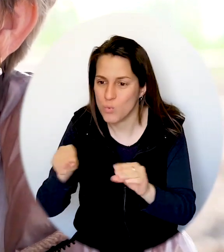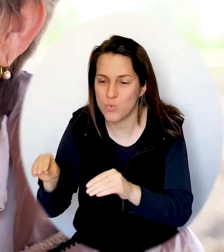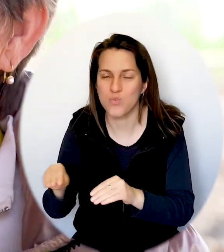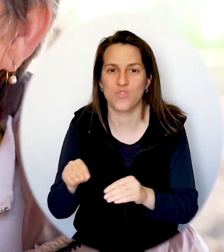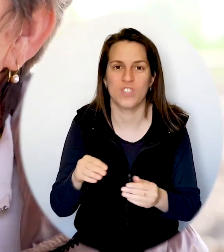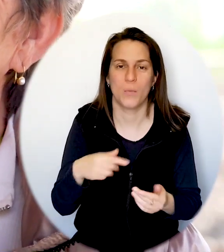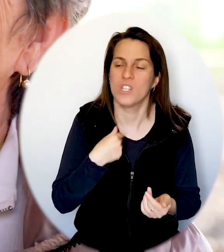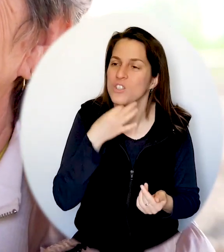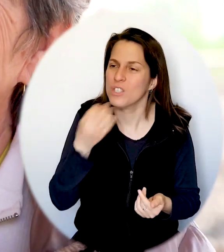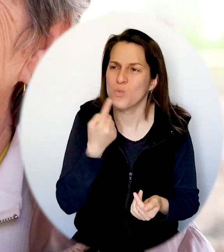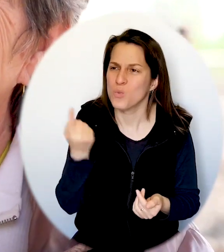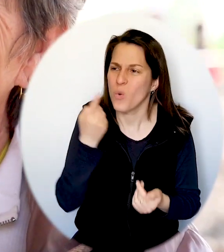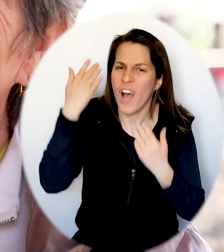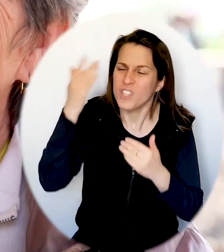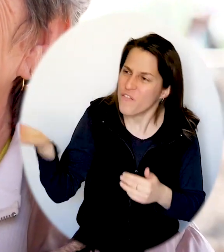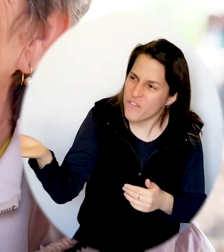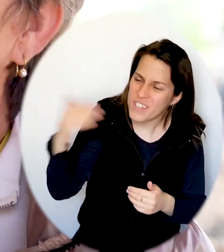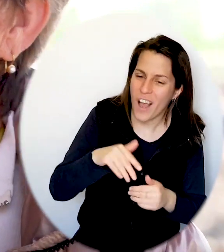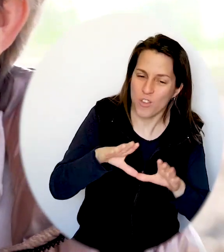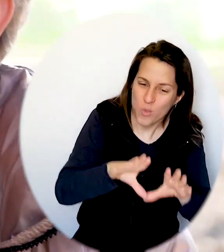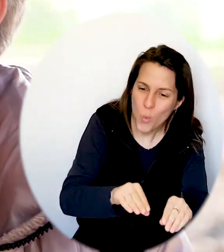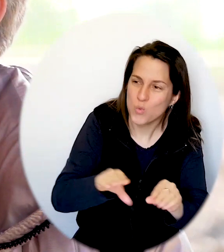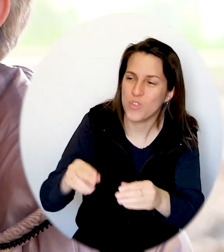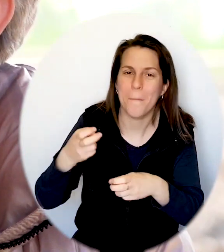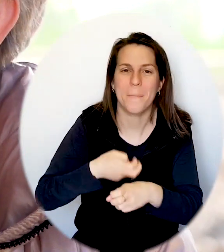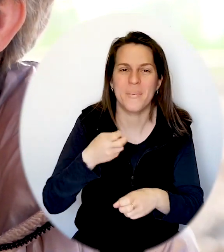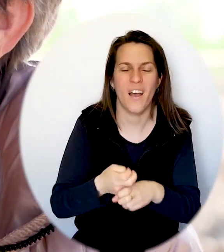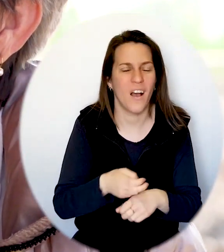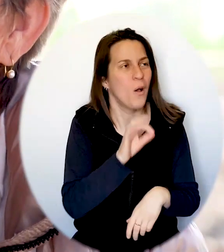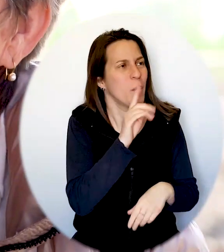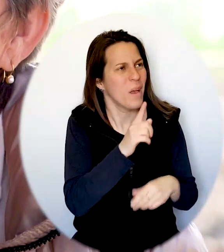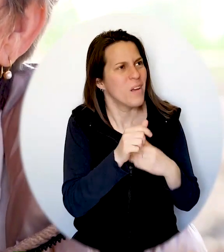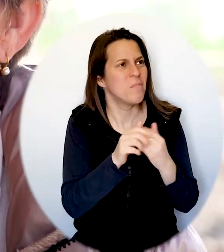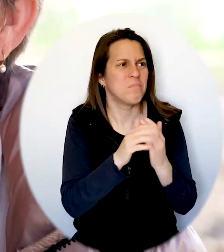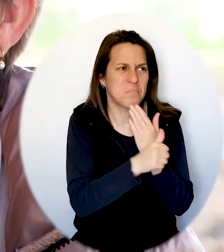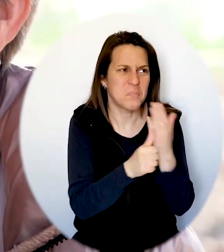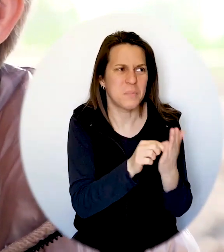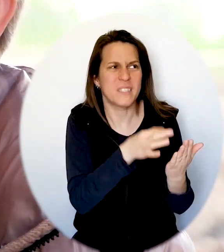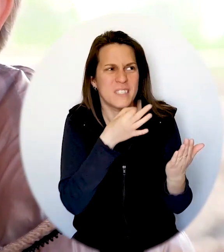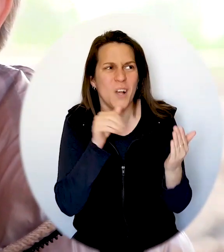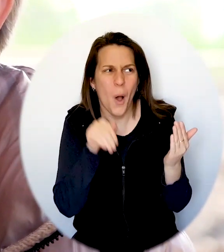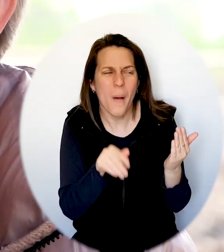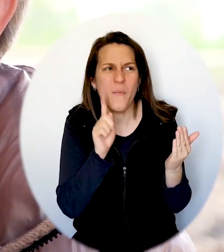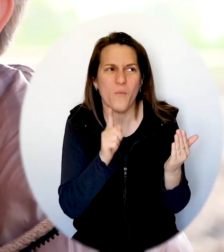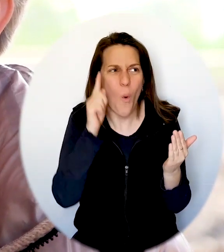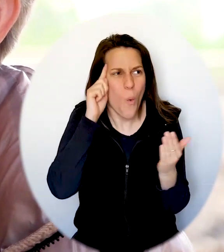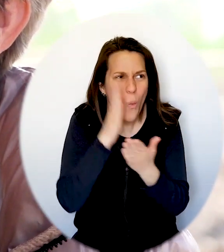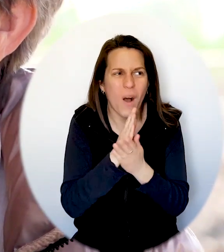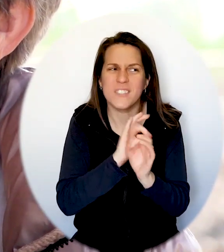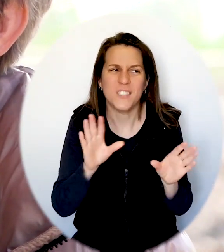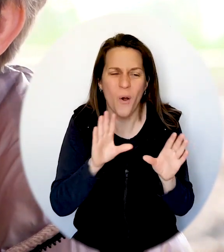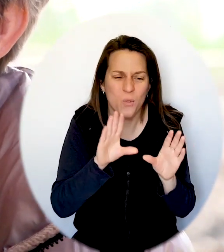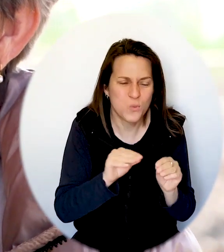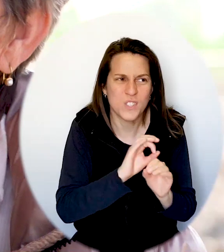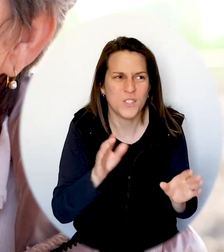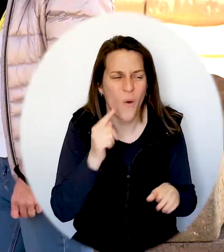viennent... Après, la Bible dit aussi que c'est bien de croire sans voir. Oui, mais je dis comme je vois le public qui vient. C'est très, très